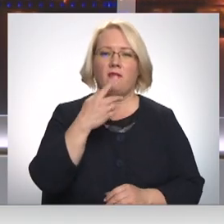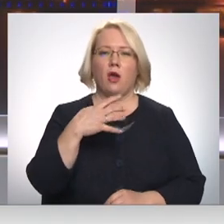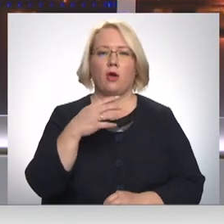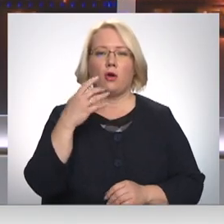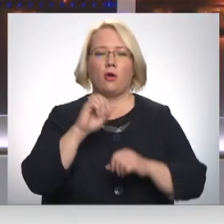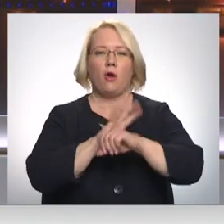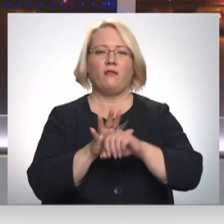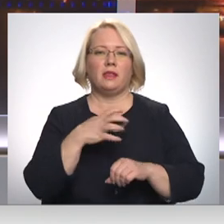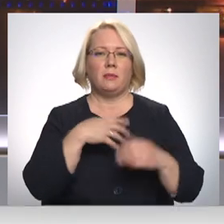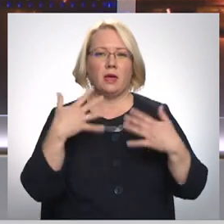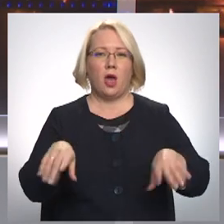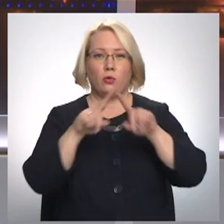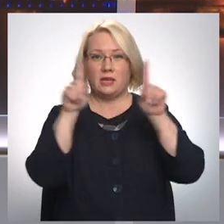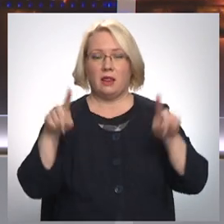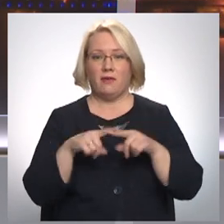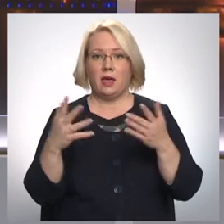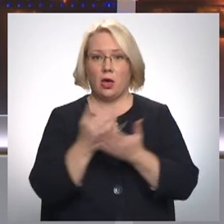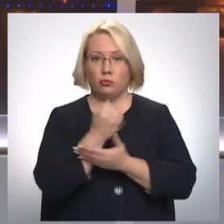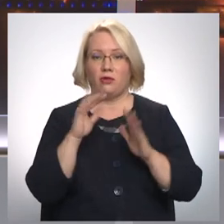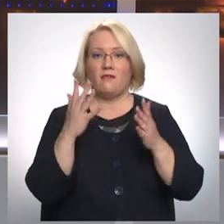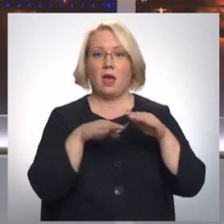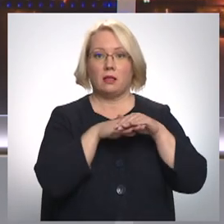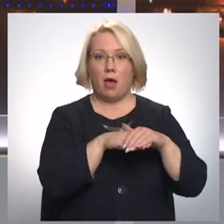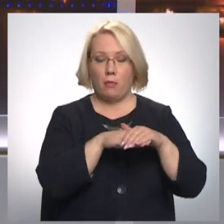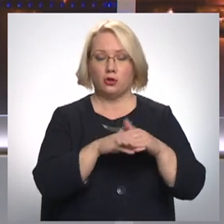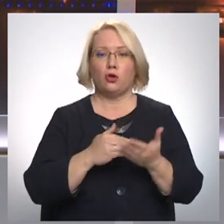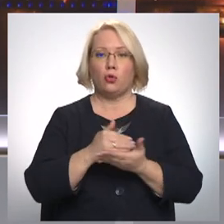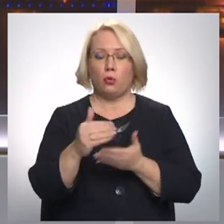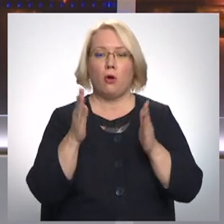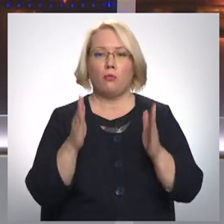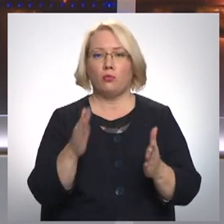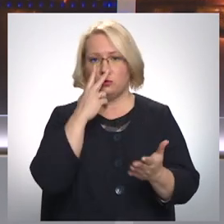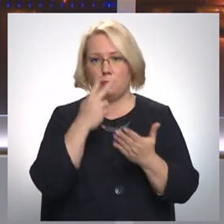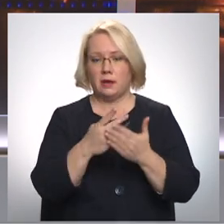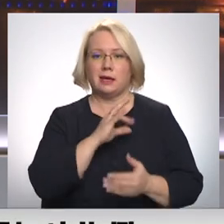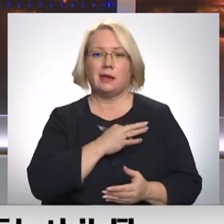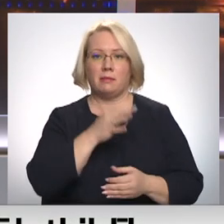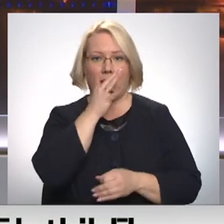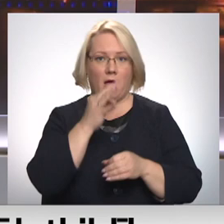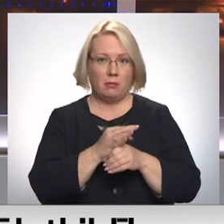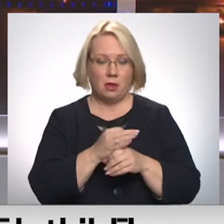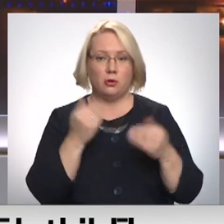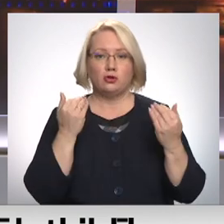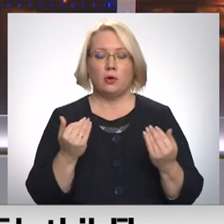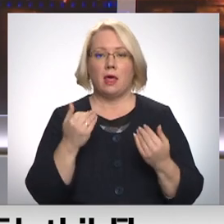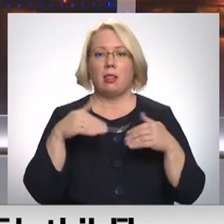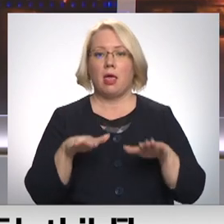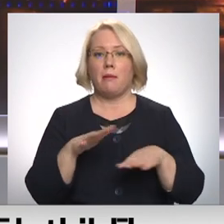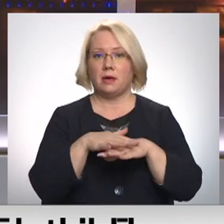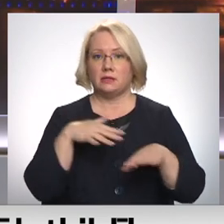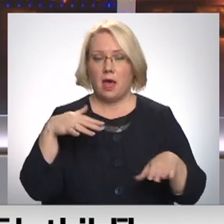pārslimošanas certifikāti iegūšanu vai glabāšanu, turpmāks tiks paredzēta krimināla atbildība. Par to šodien sprieda Sēmā.